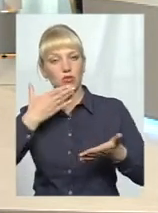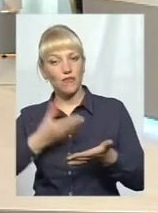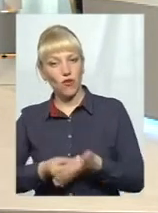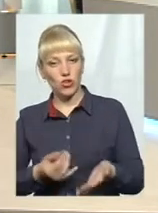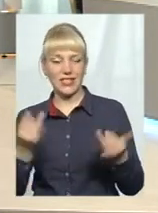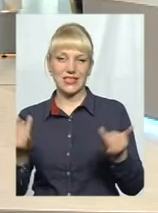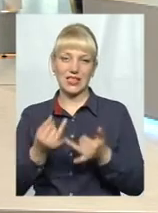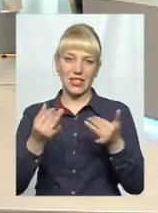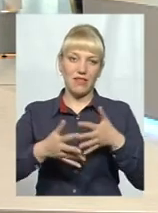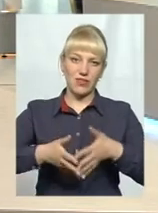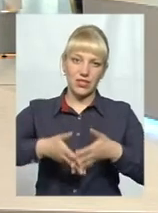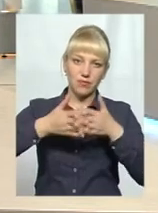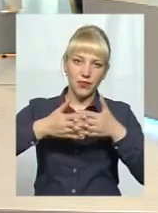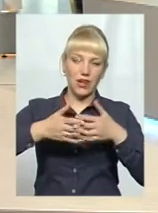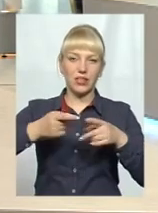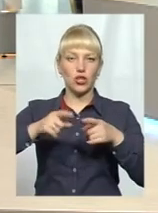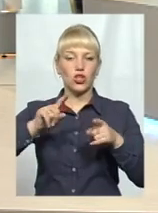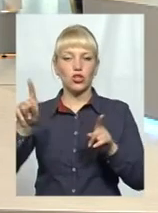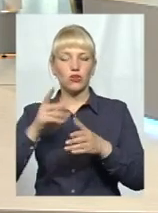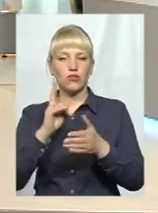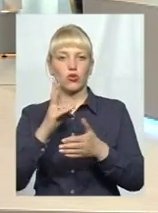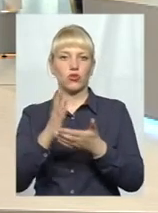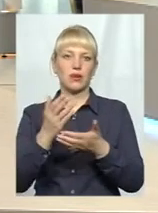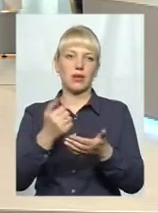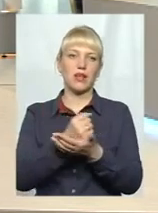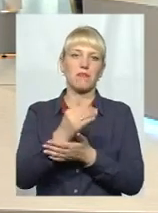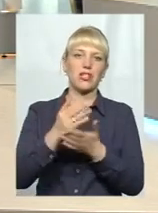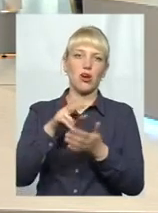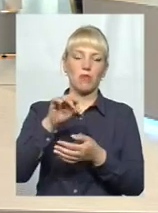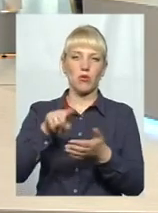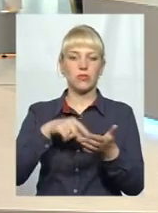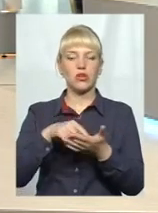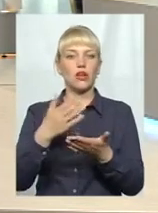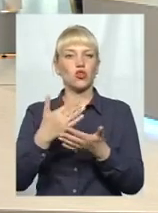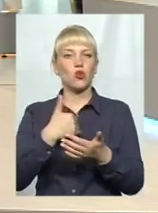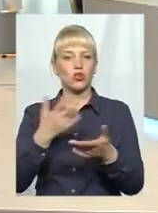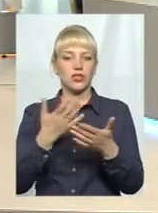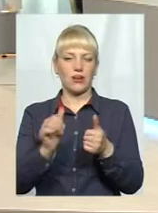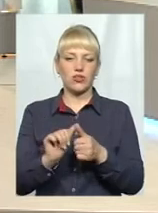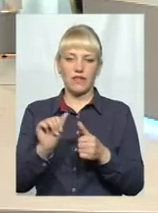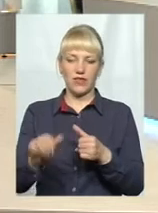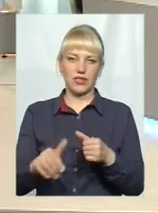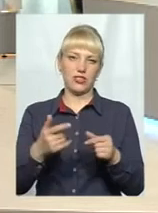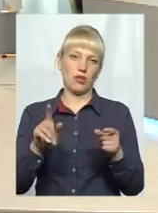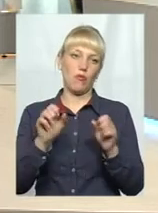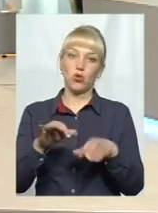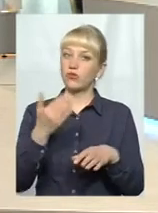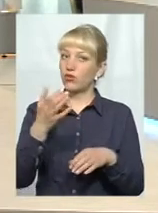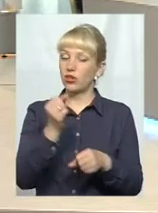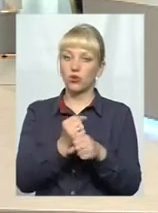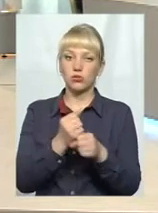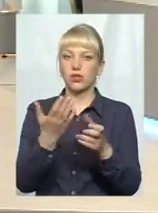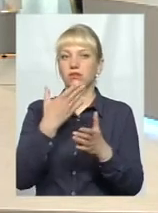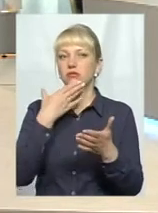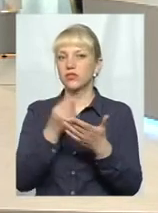цікаві архетипи. Особливо це стосується тих, у кого там мережа по місту. Якщо вони хочуть якось виділитись. І вони, можливо, розроблять свій якийсь